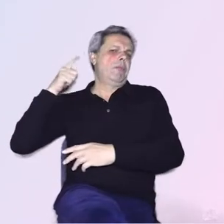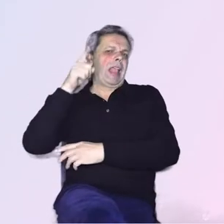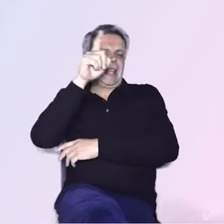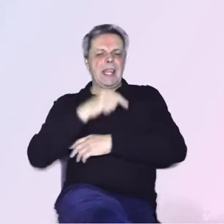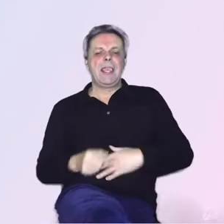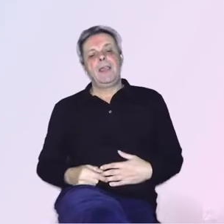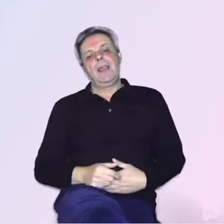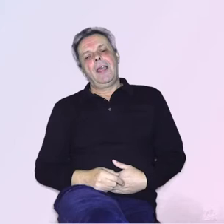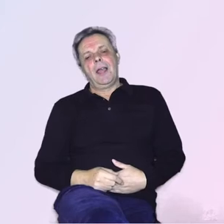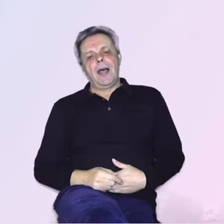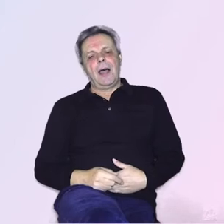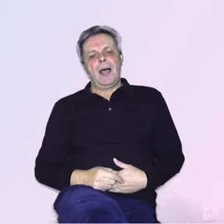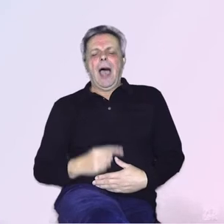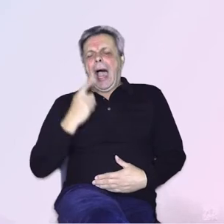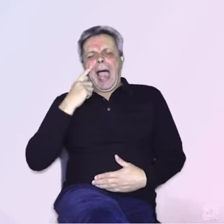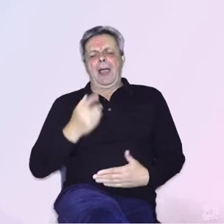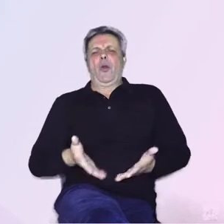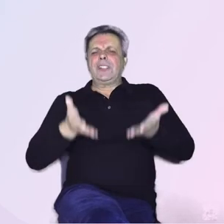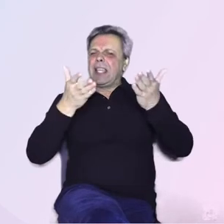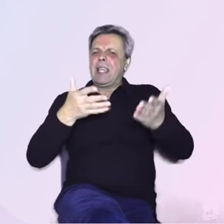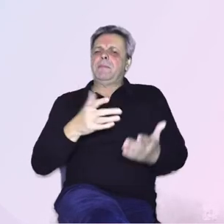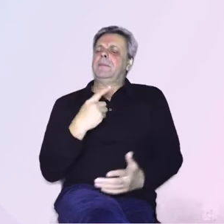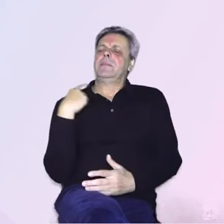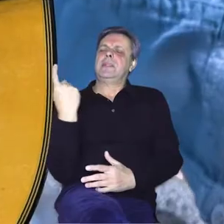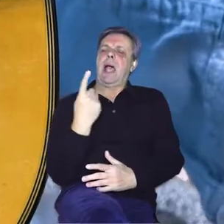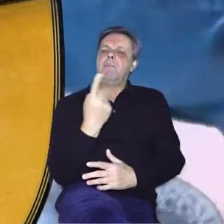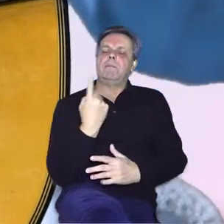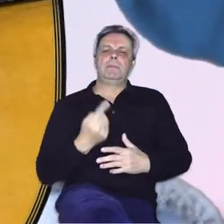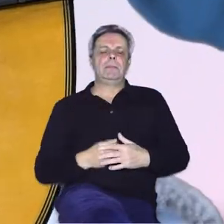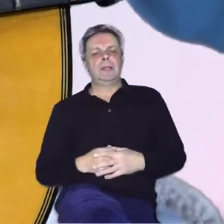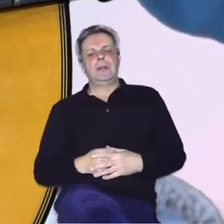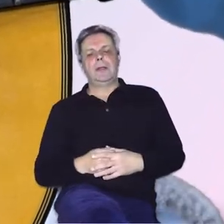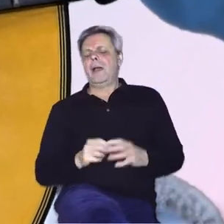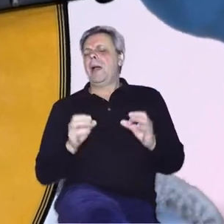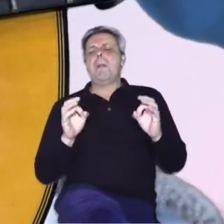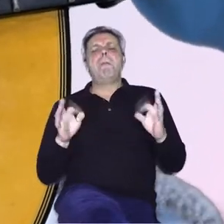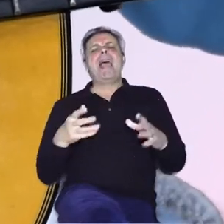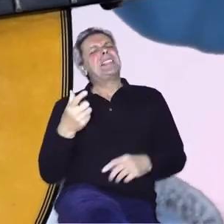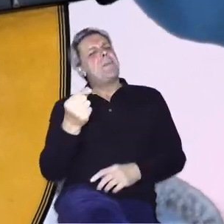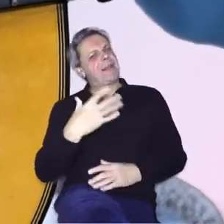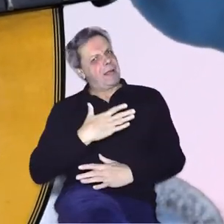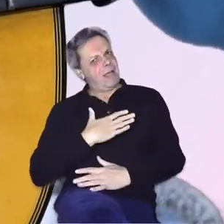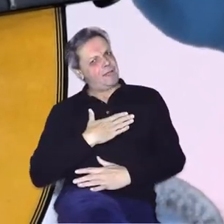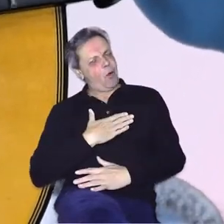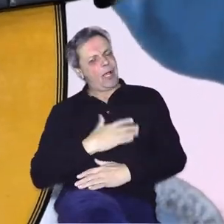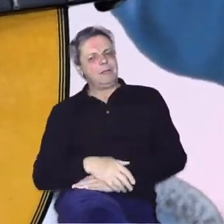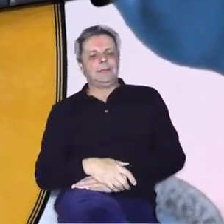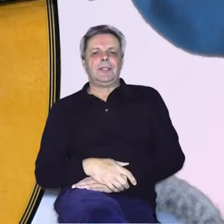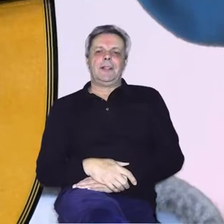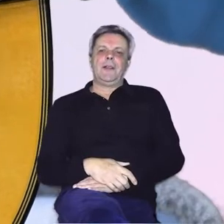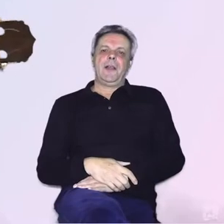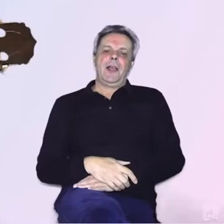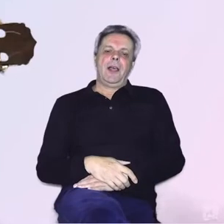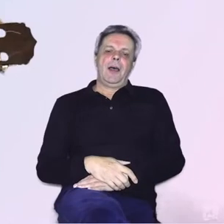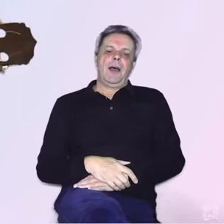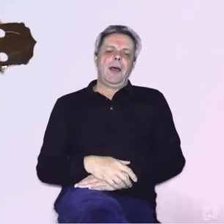Ako si sam, bez partnera svoj,